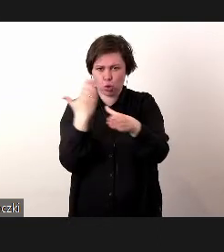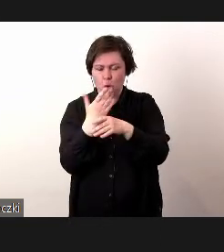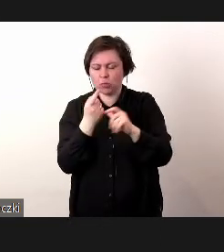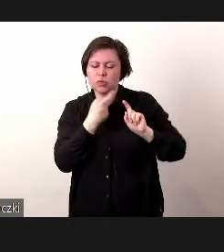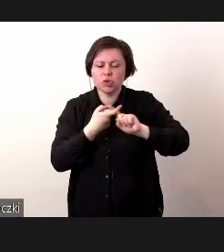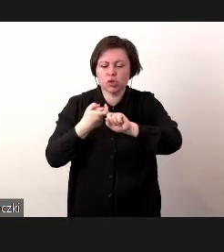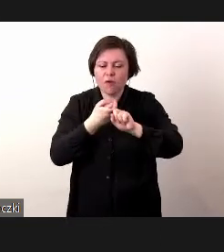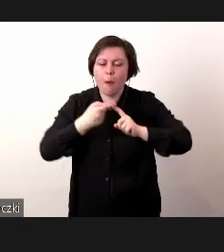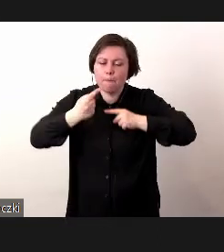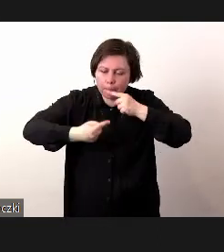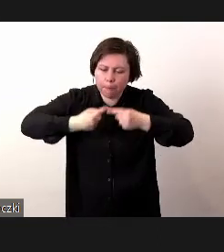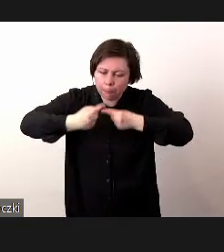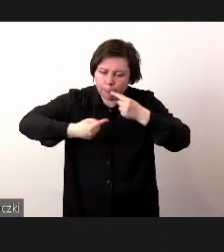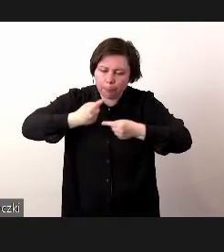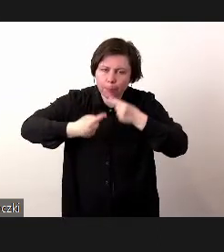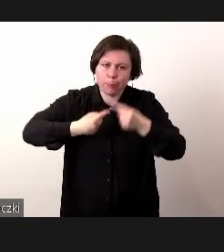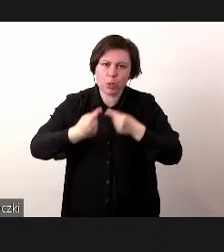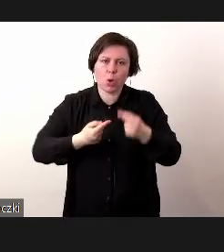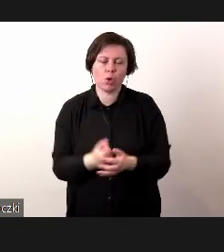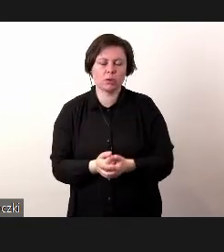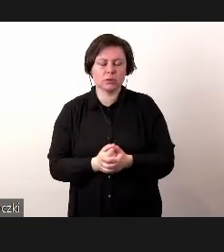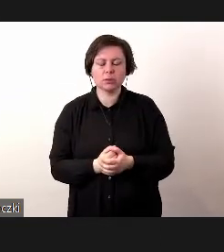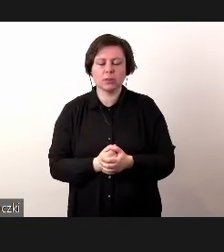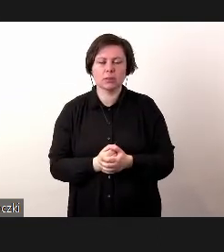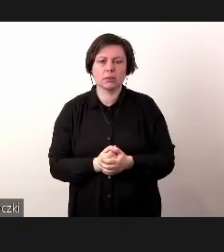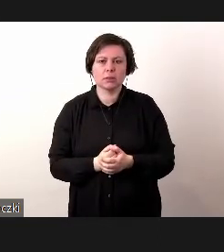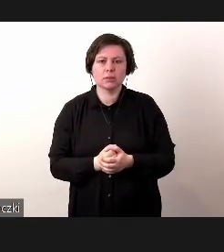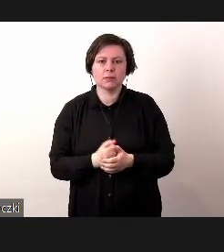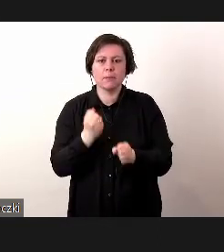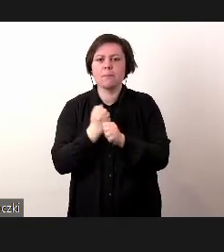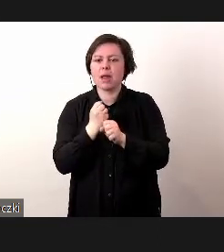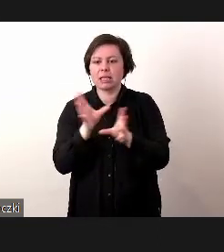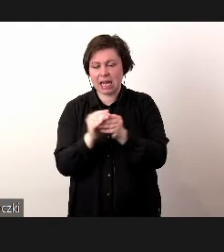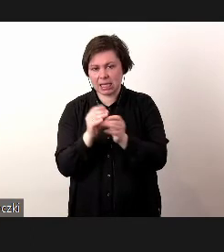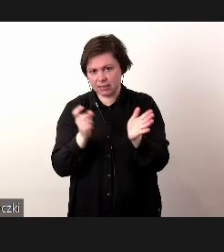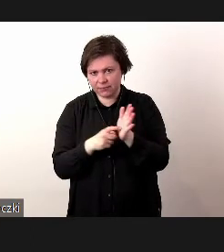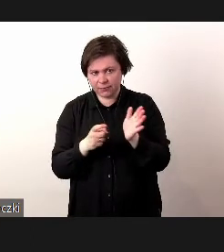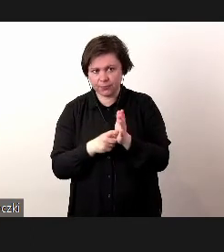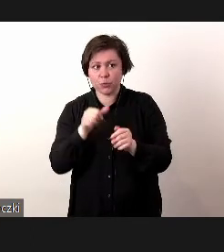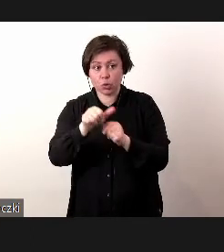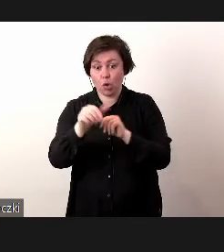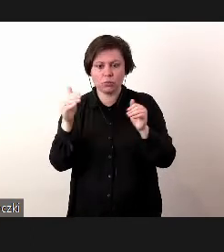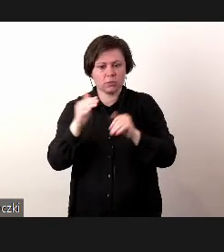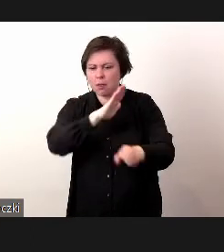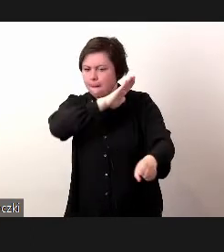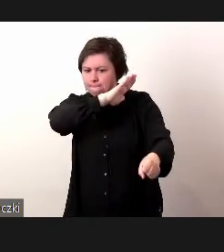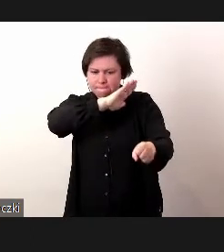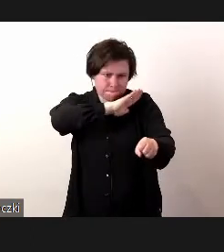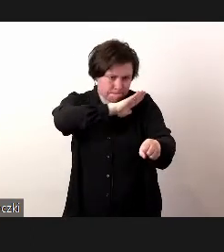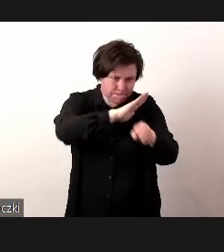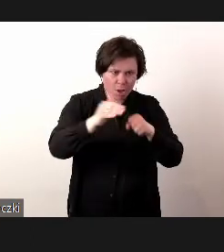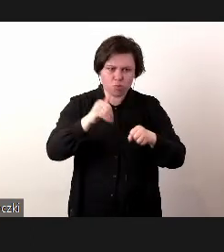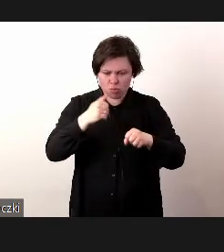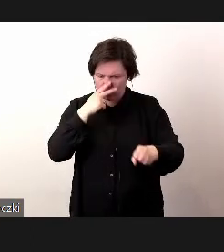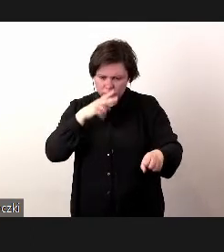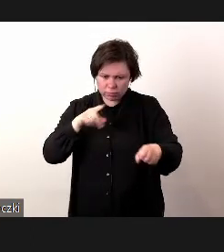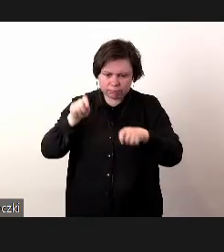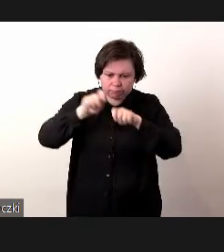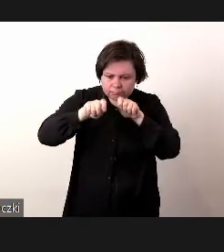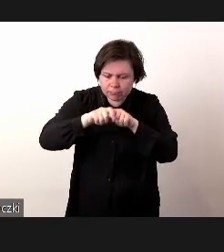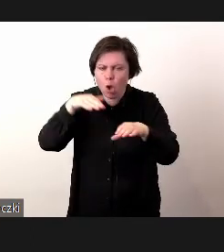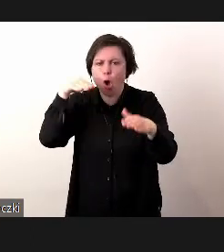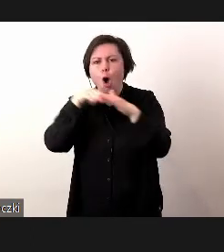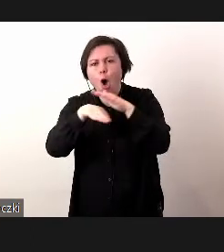związanej z procesem pracy z wymaganiami. Czyli to jest narzędzie w pełni audytowalne, gdzie po prostu